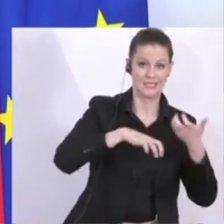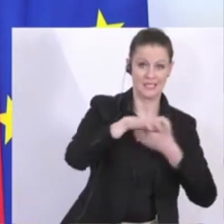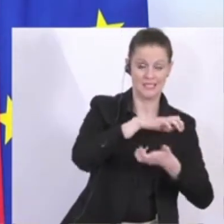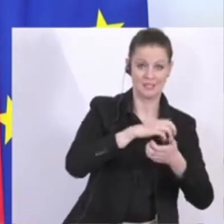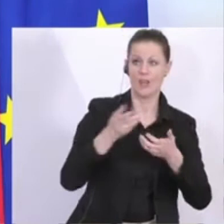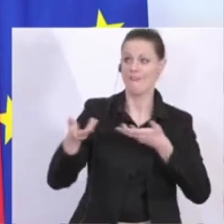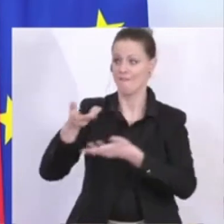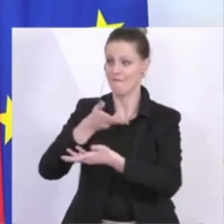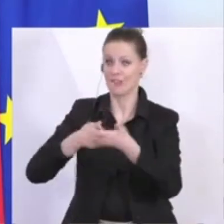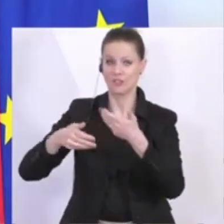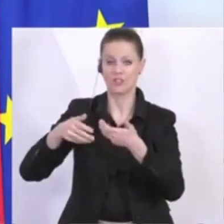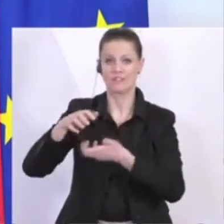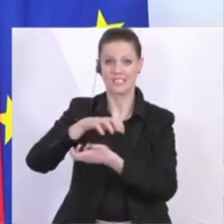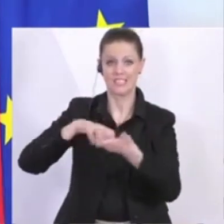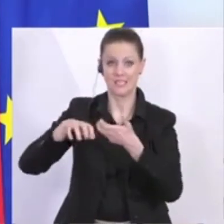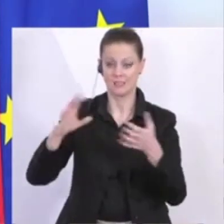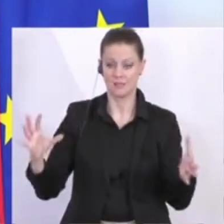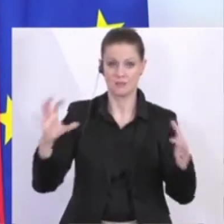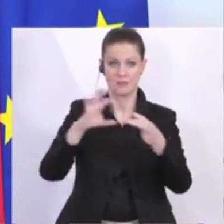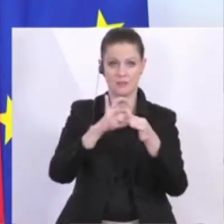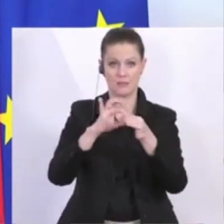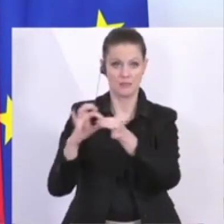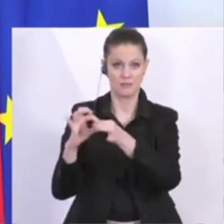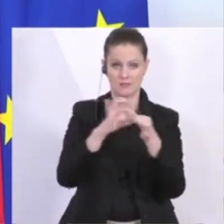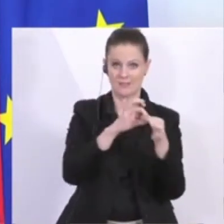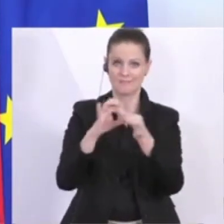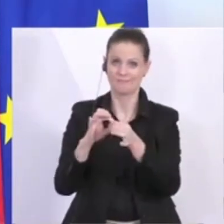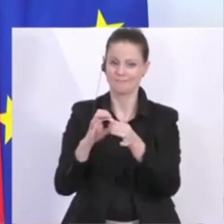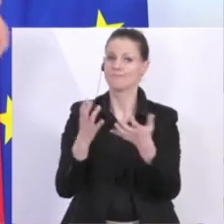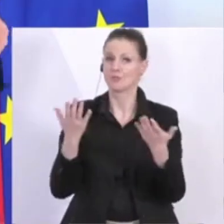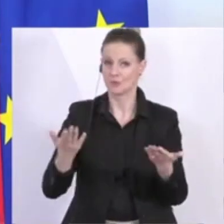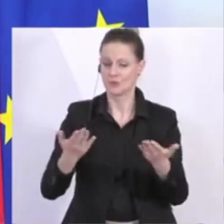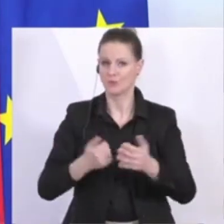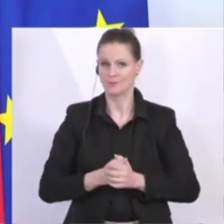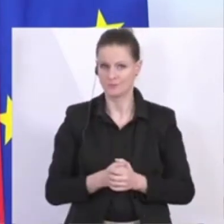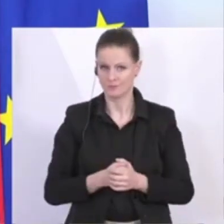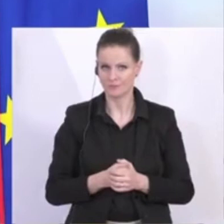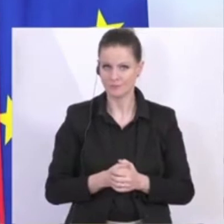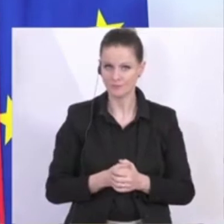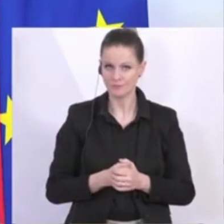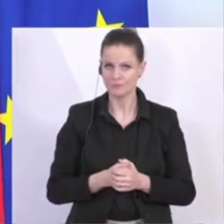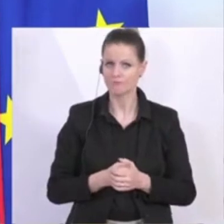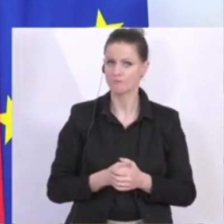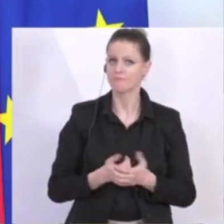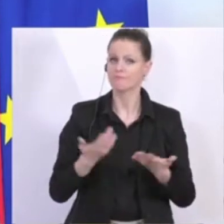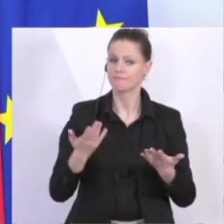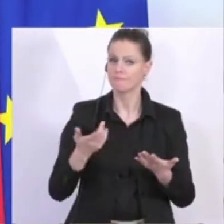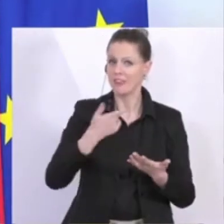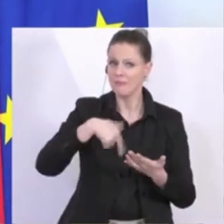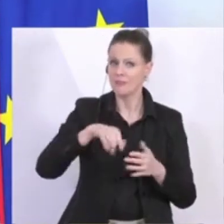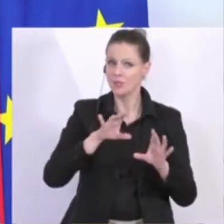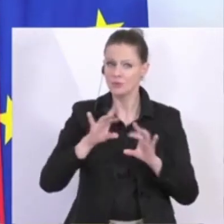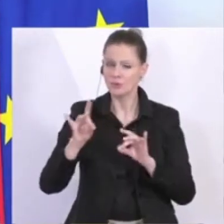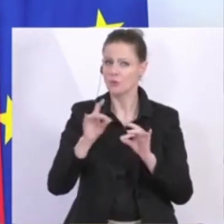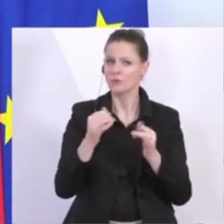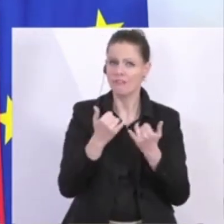und Wirtschaftskrise, die unvermeidlich ist bei derartigen Eingriffen. Ich will sagen, was unser Handeln leitet. Nach wie